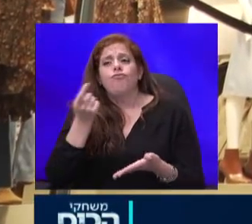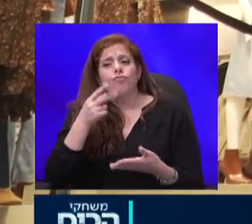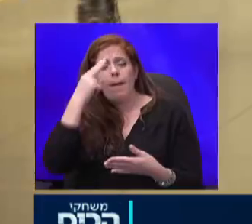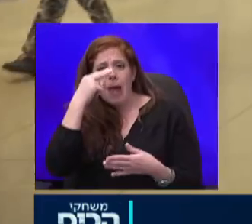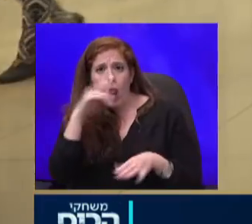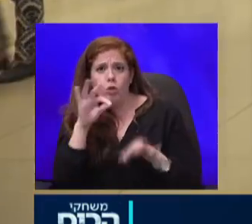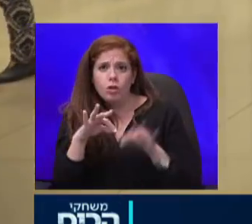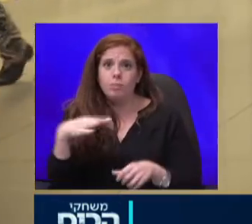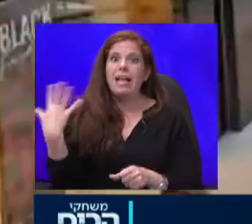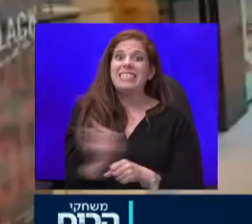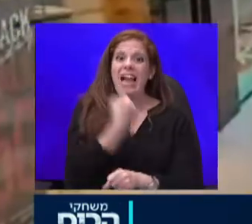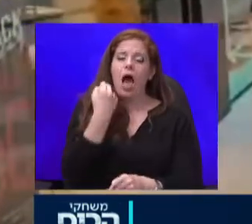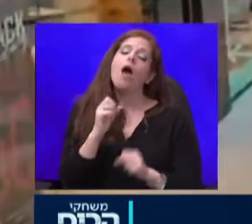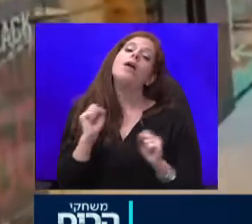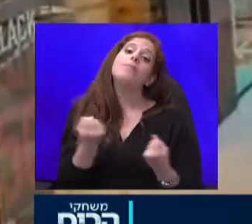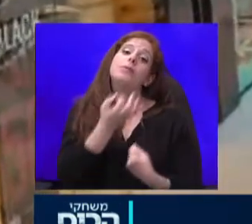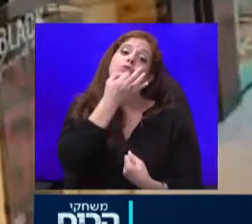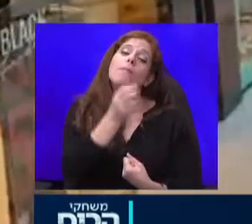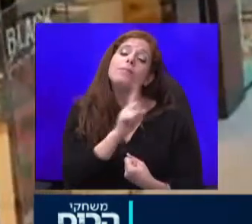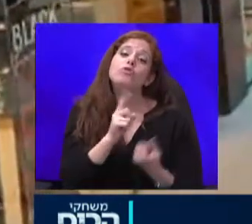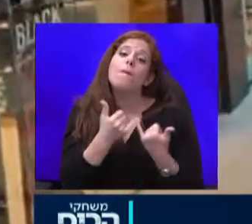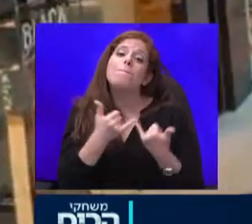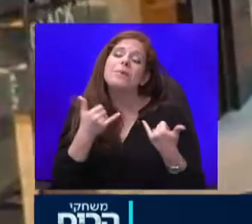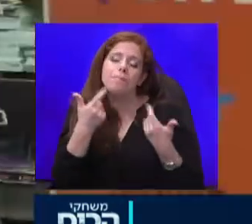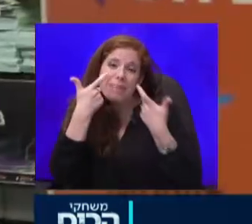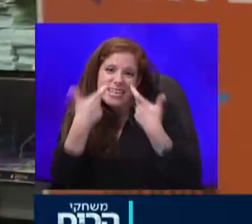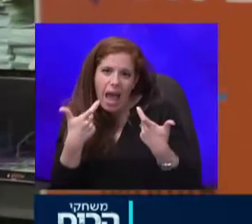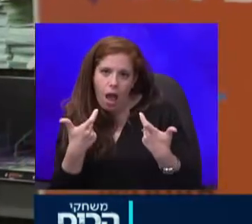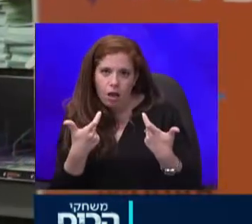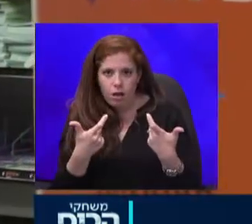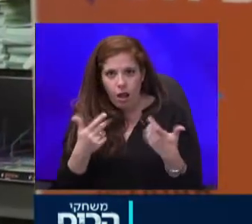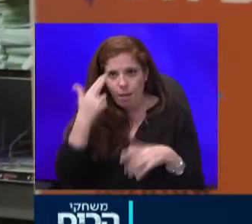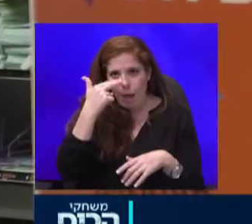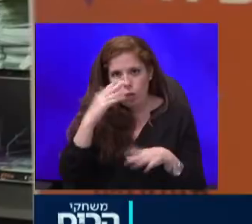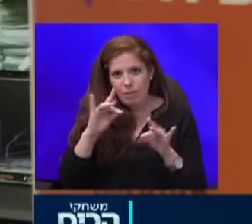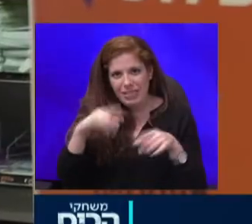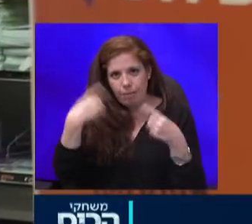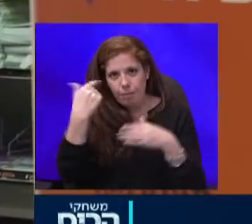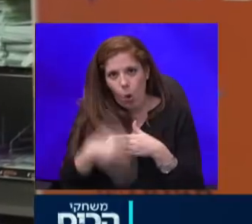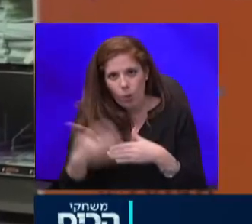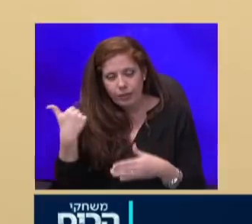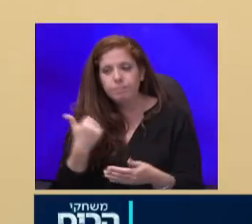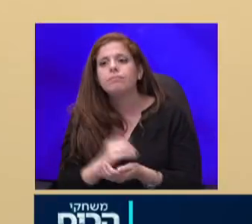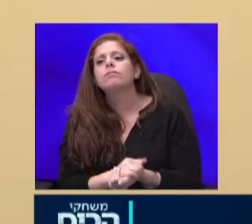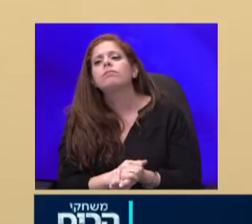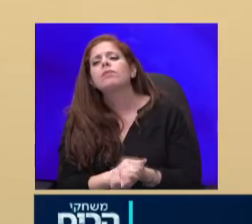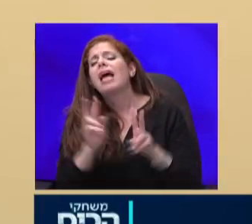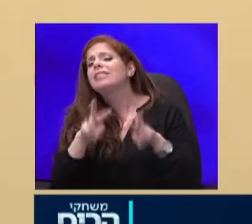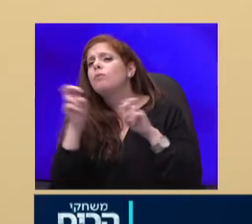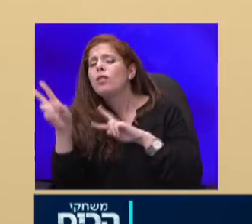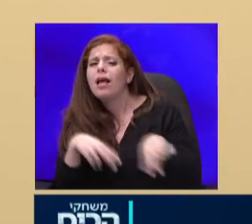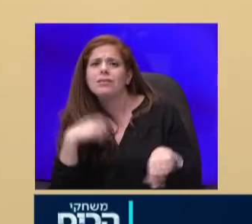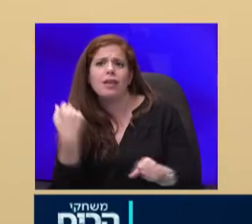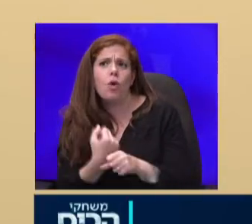המשרדים שפיקחו על התנהלות הפיילוט בעשרת הימים האחרונים. ההזדמנות להחזיר מאות אלפי עובדים למשק, לעבודה במשרה מלאה,